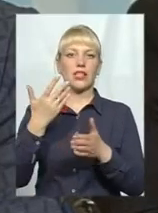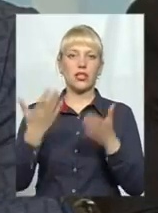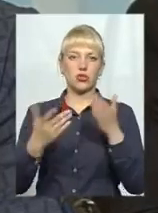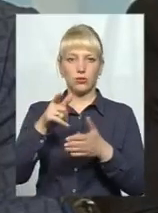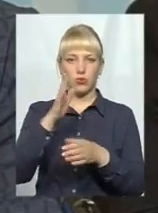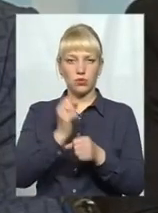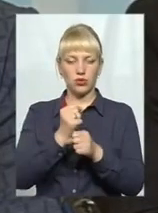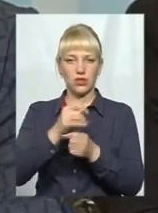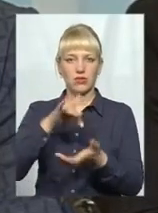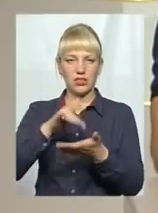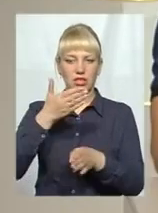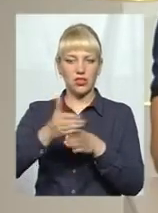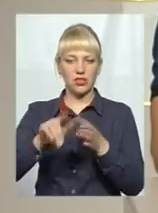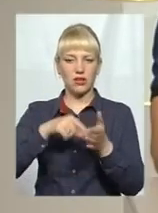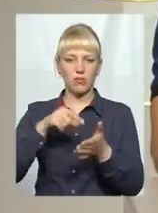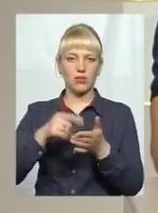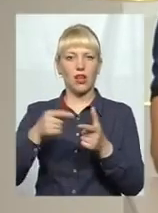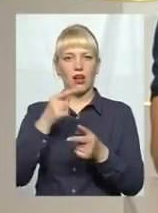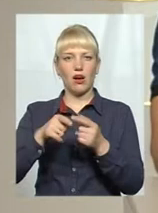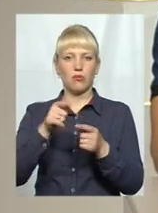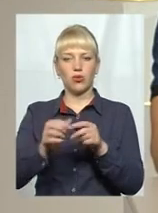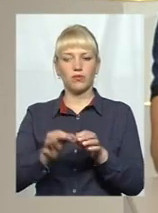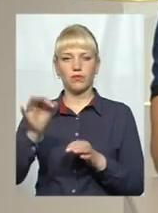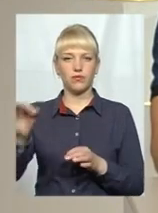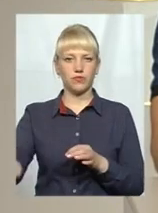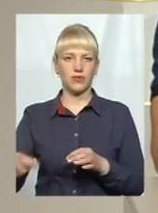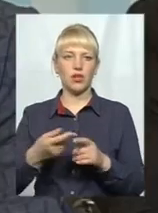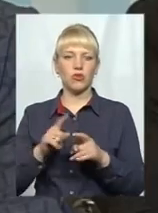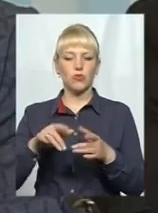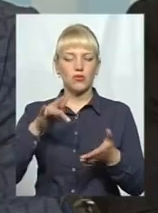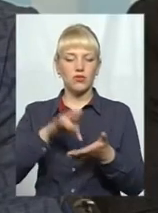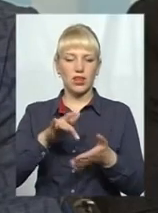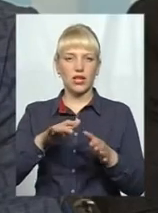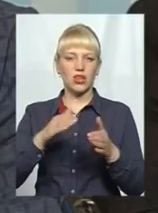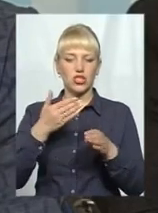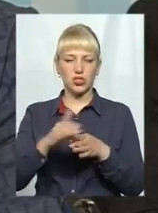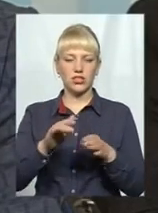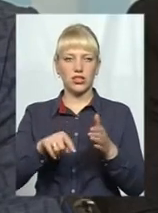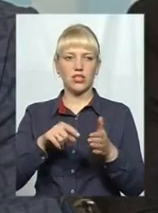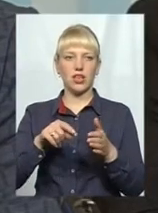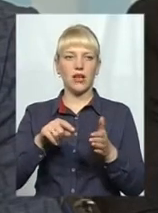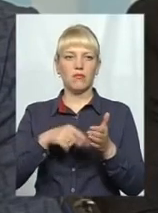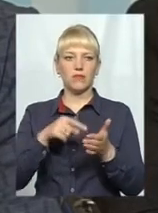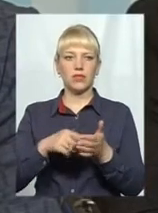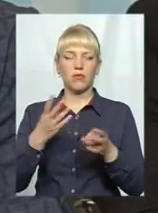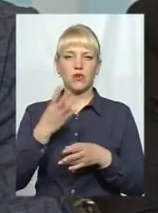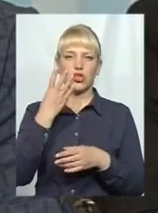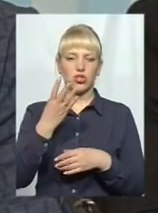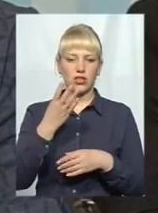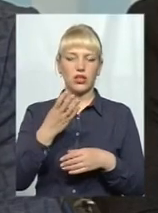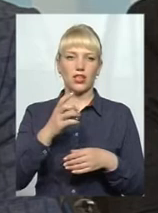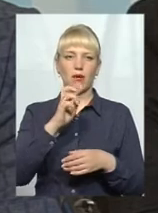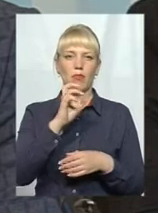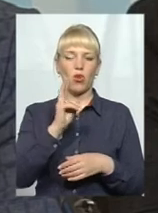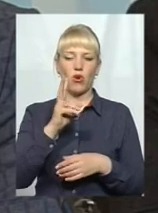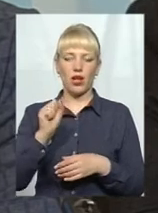міста, або ти все-таки повідаєш на якийсь один з мікрорайонів, тому що в центральній частині міста має бути зроблено 4 блоки, по максимуму 8 кіосків кожного